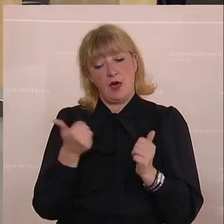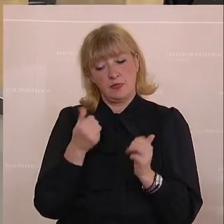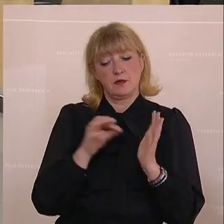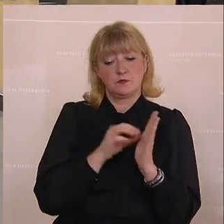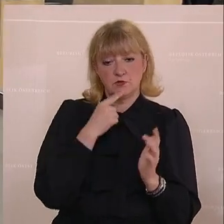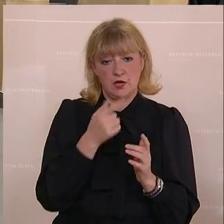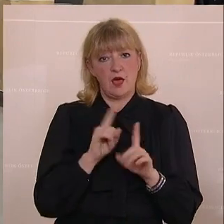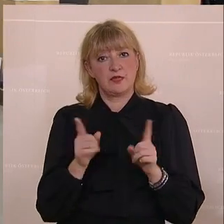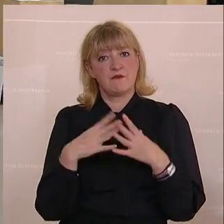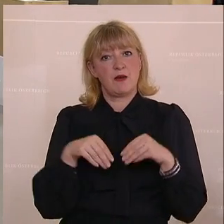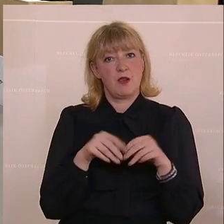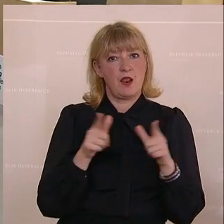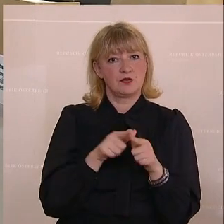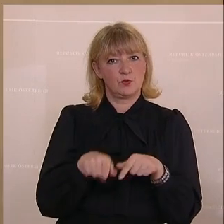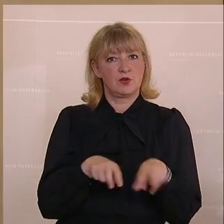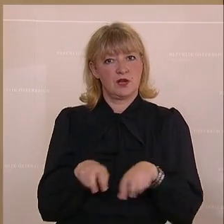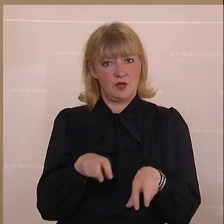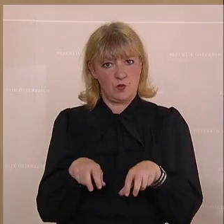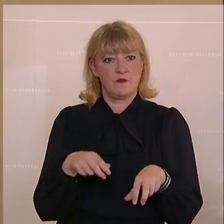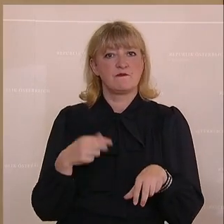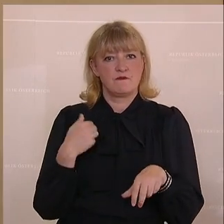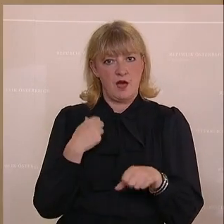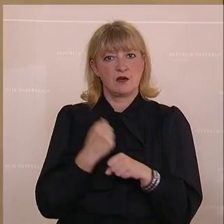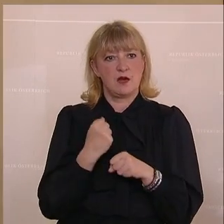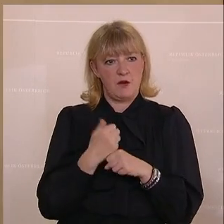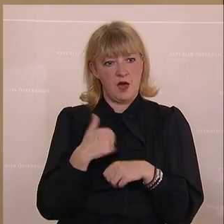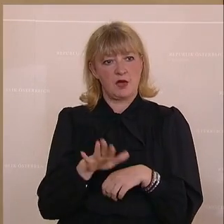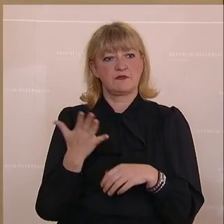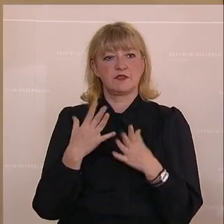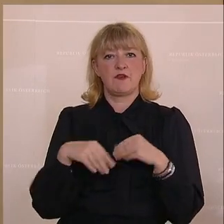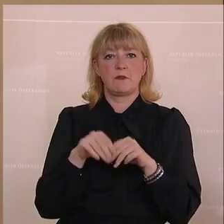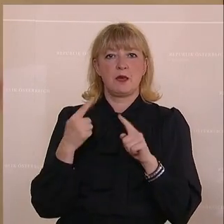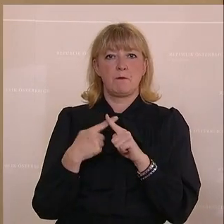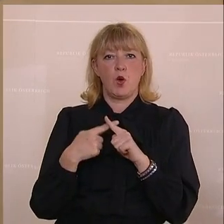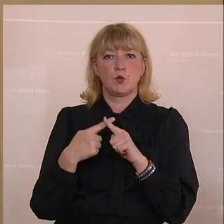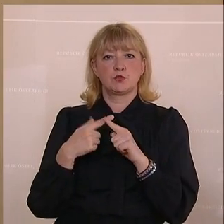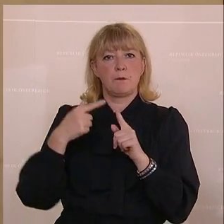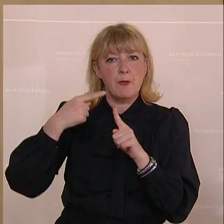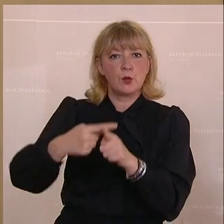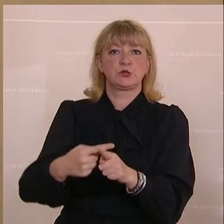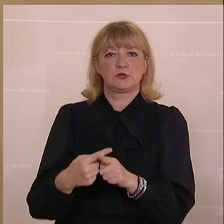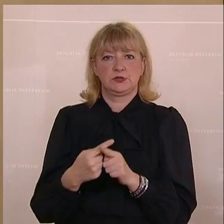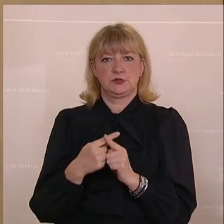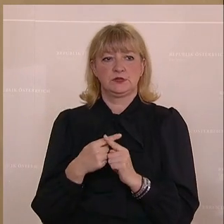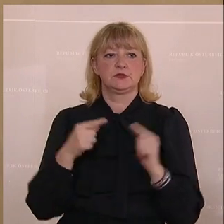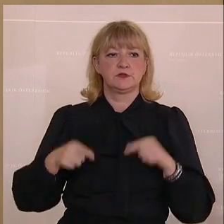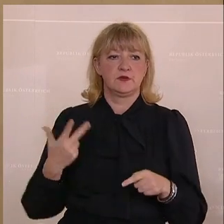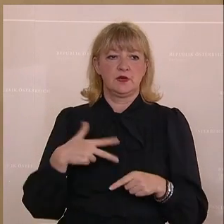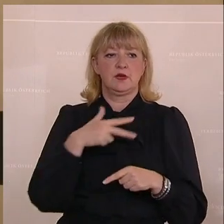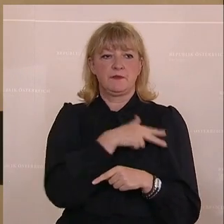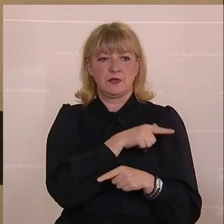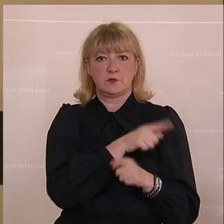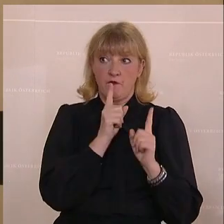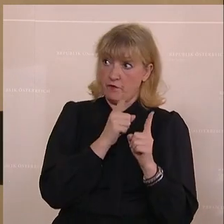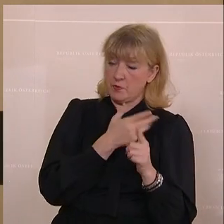große andere Familienleistung in dieser Regierung auf den Weg gebracht, nämlich den Familienbonus Plus, der im Übrigen, SPÖ aufgepasst,